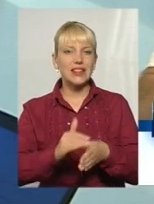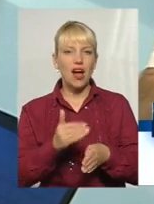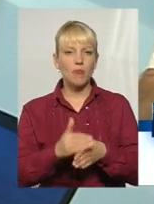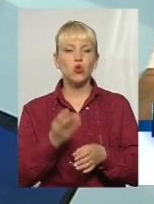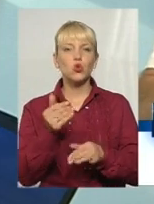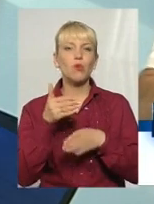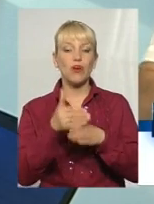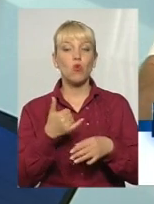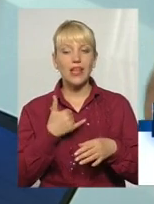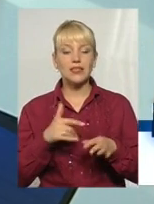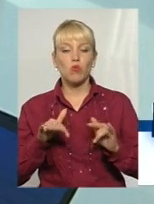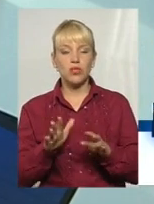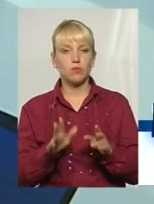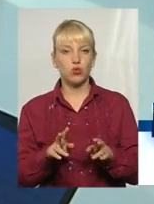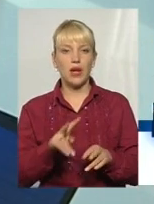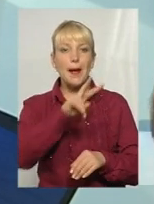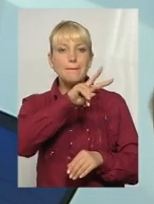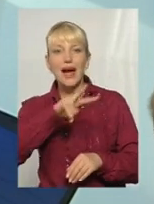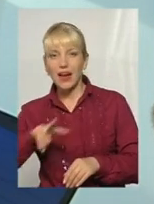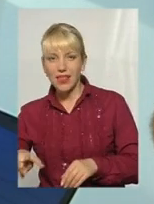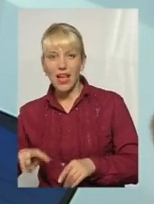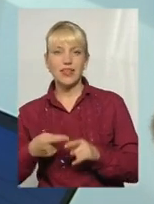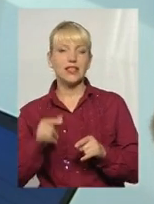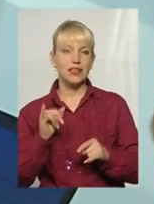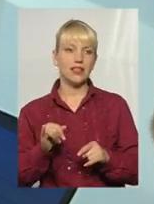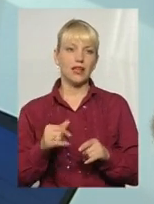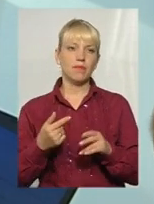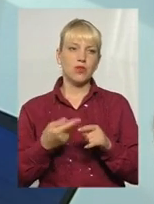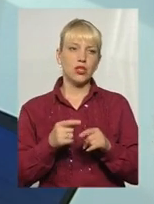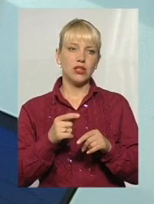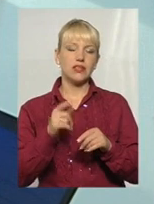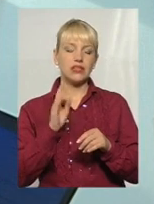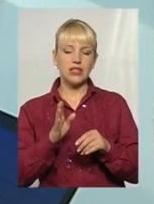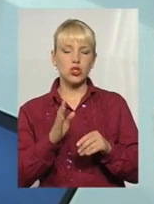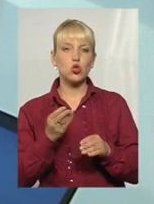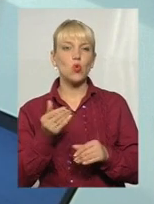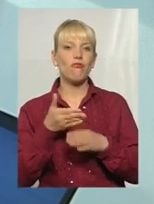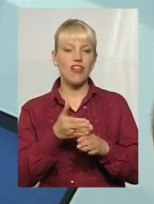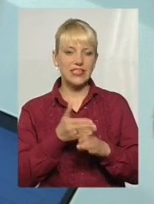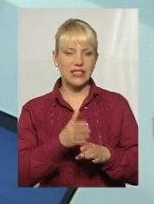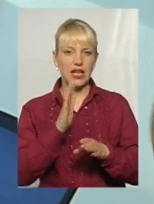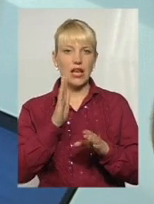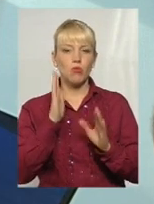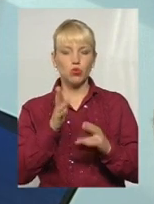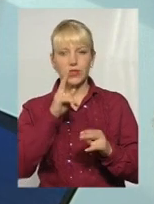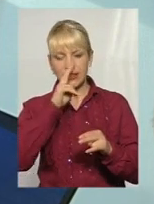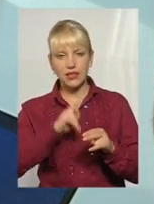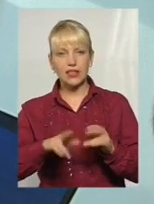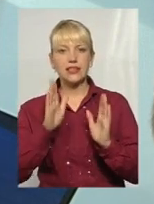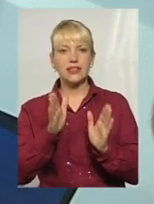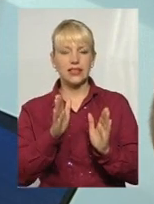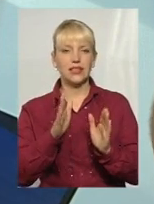процес буде паралельно. У нас медична суб'єнція, як категорія, вона зникає з 2020 року. Тому